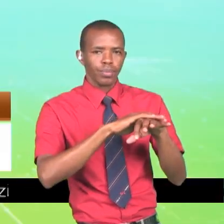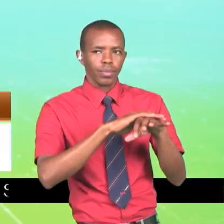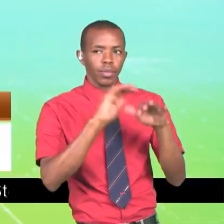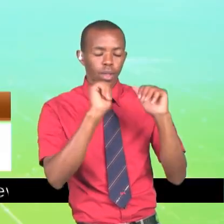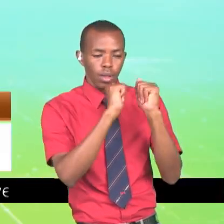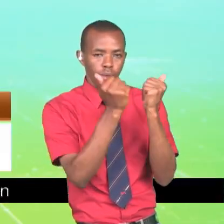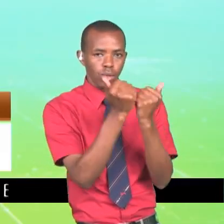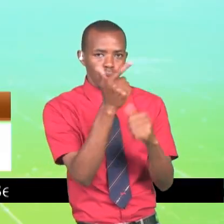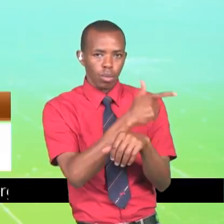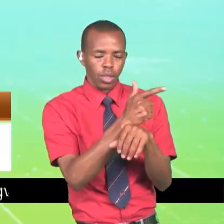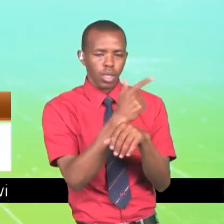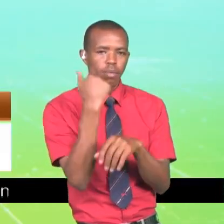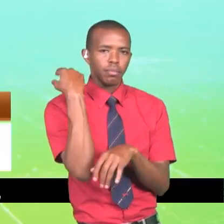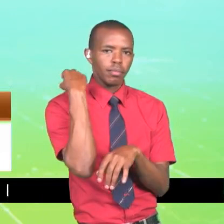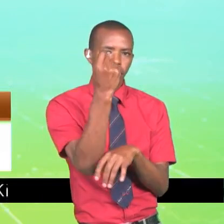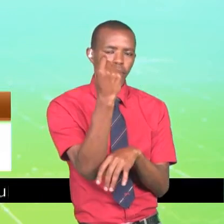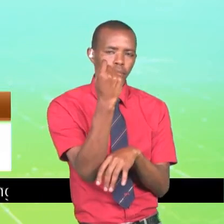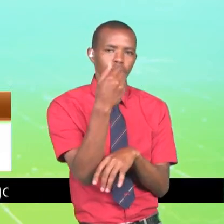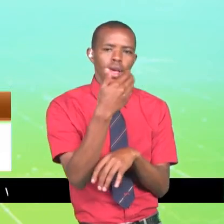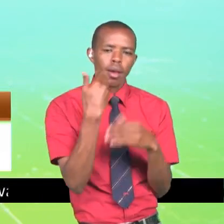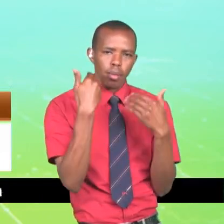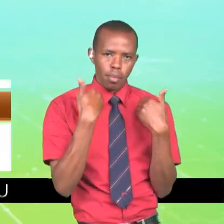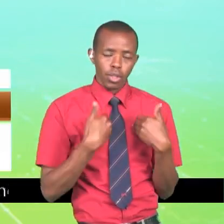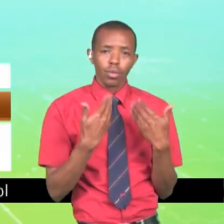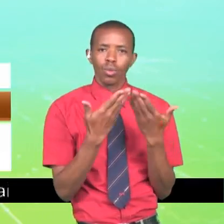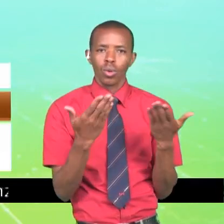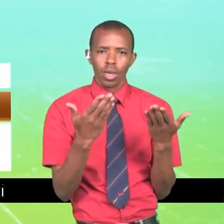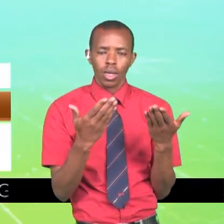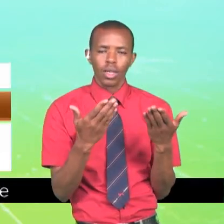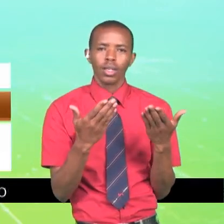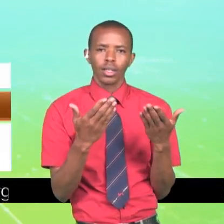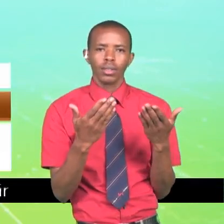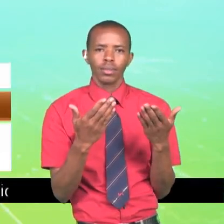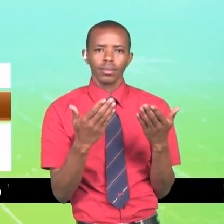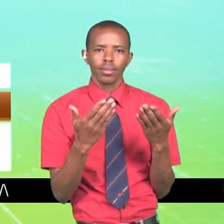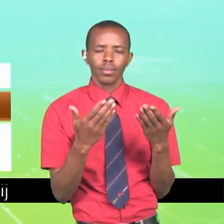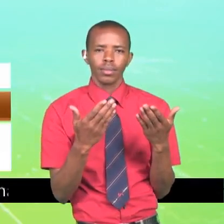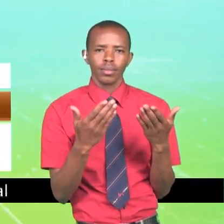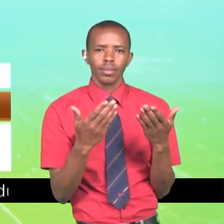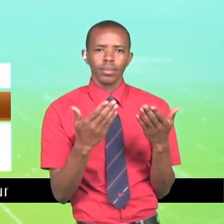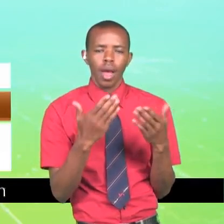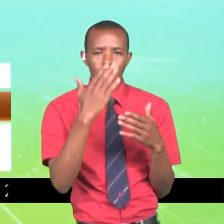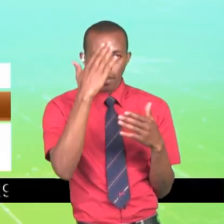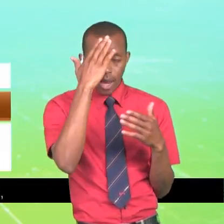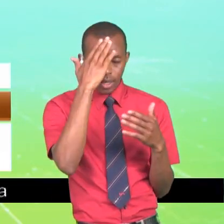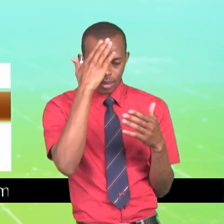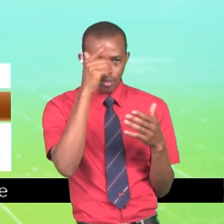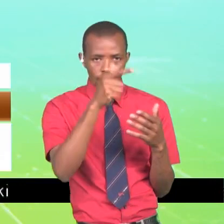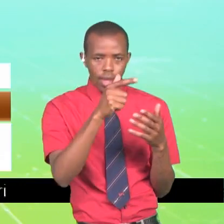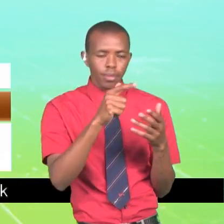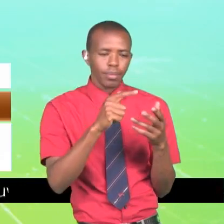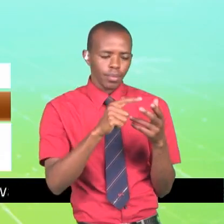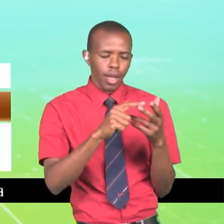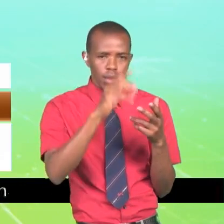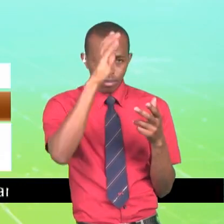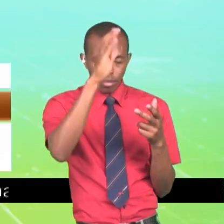katika mtandao, njana nilikuwa katika siku ya jumatatu nilikuwa kwa ofisi yangu. Na siku ya jumapili nilikuwa na